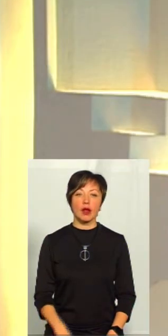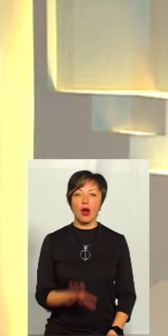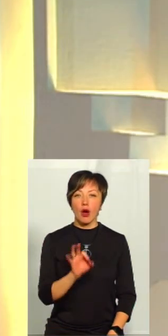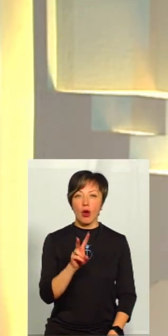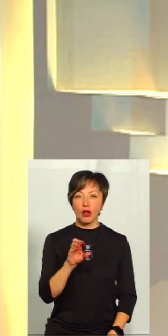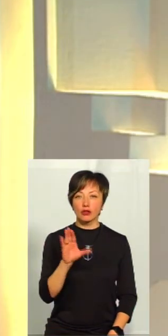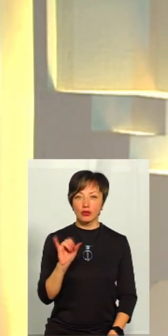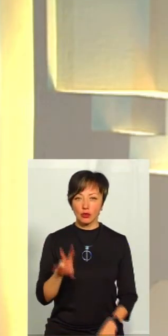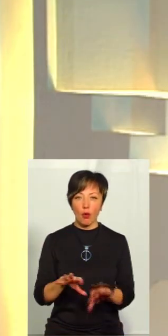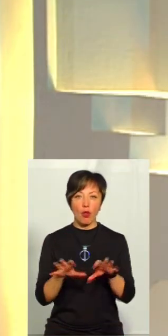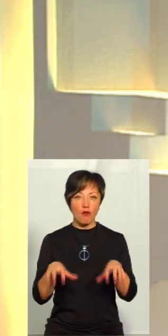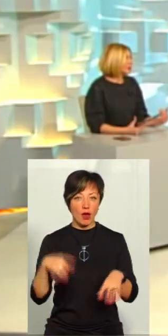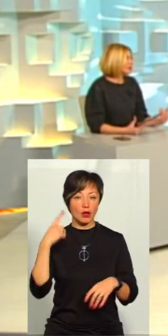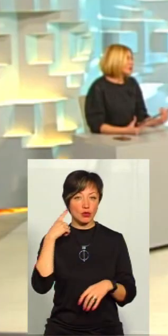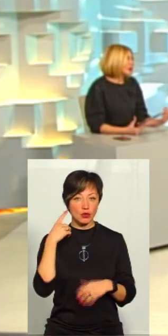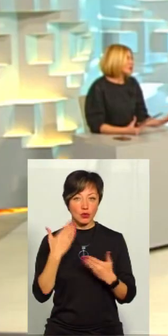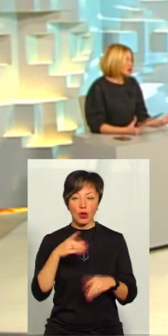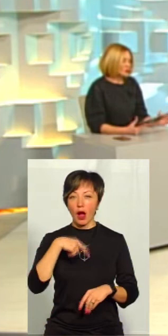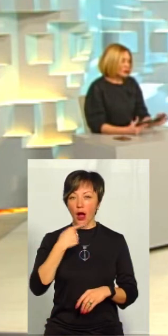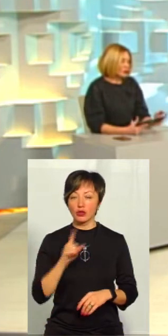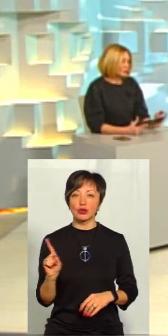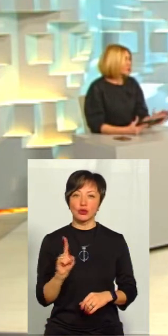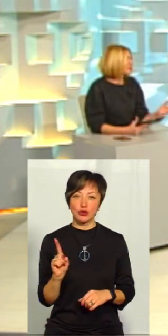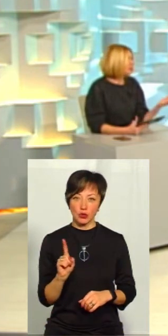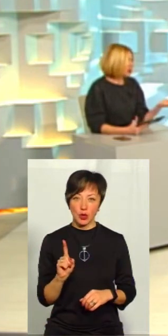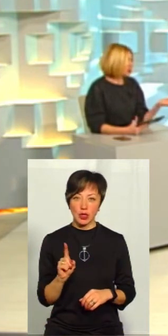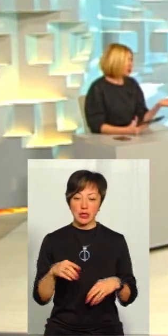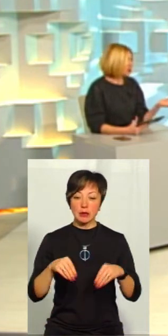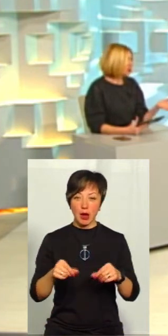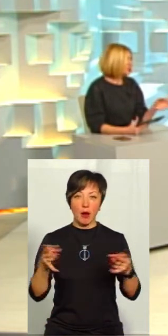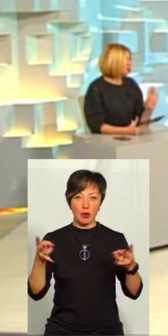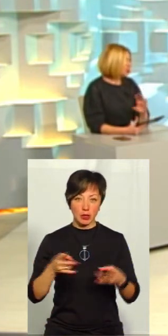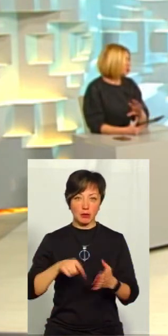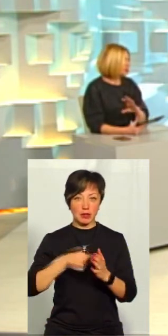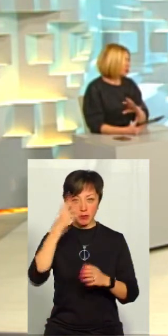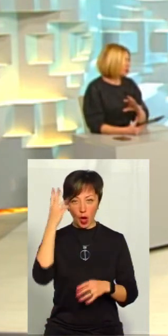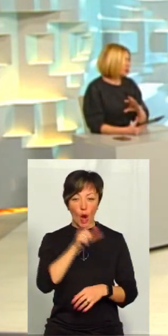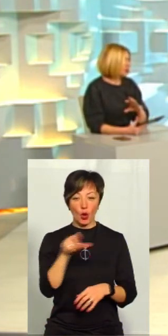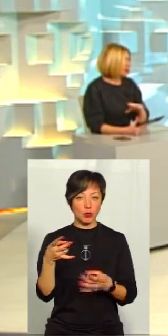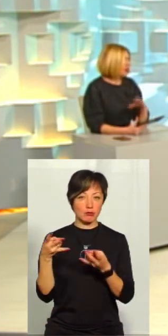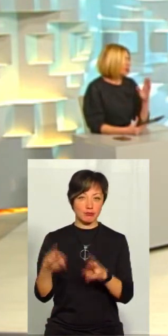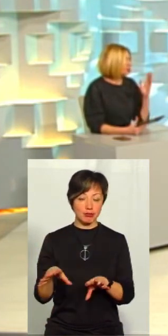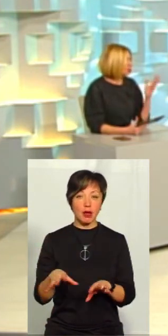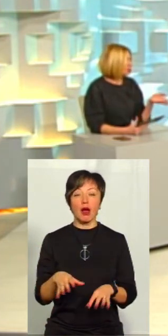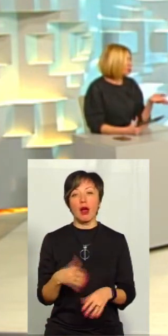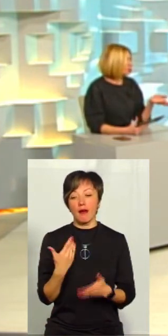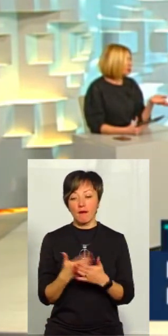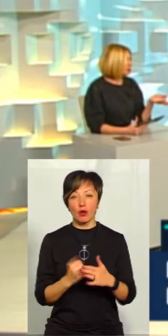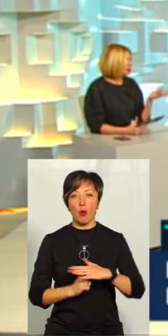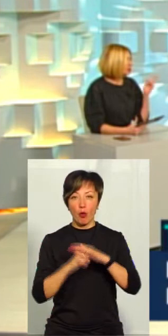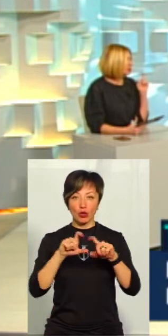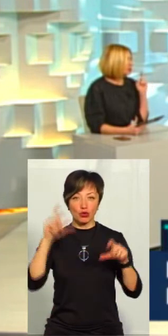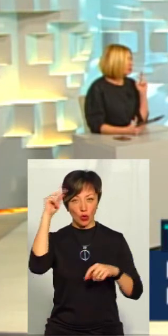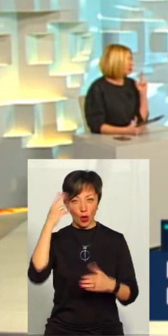Волошинський голова, як ми чули, каже, що земля потрібна Хмельницькому, люди не потрібні, і от опорна